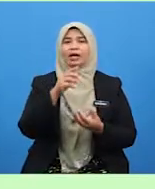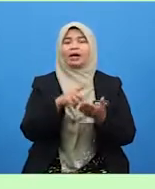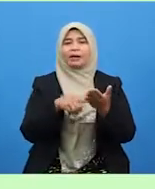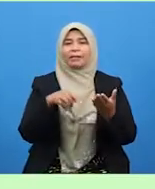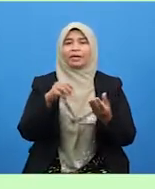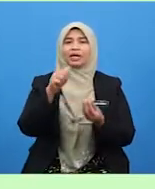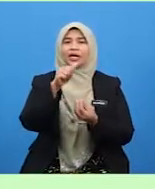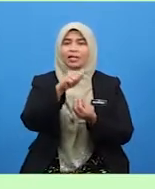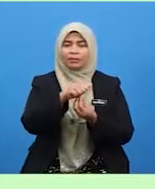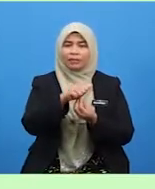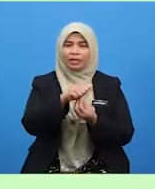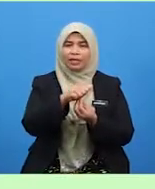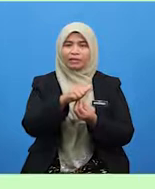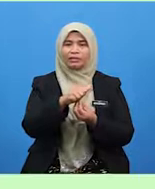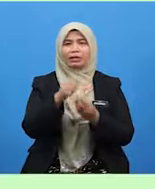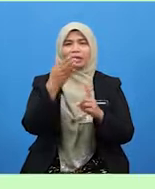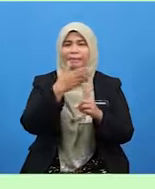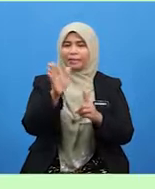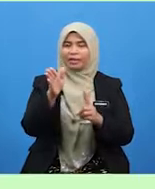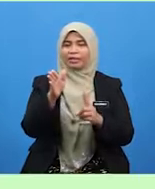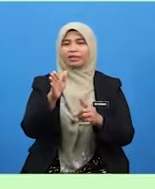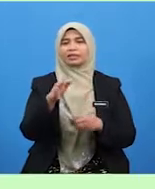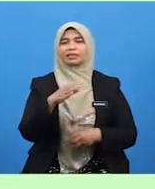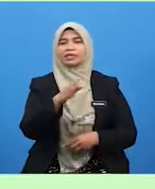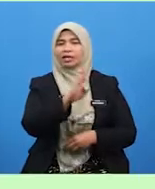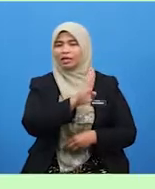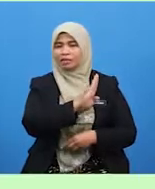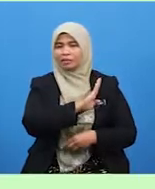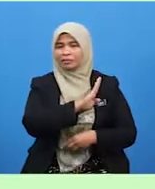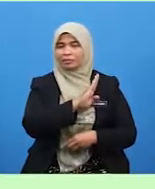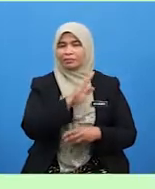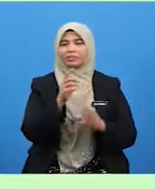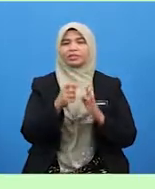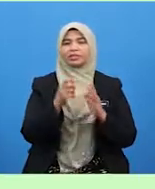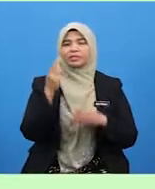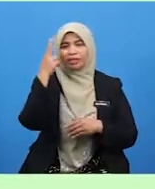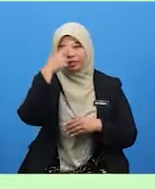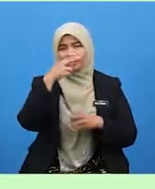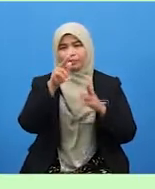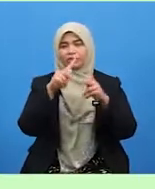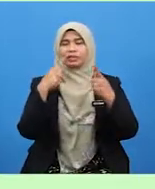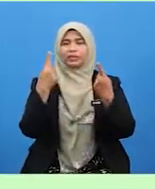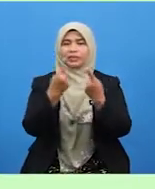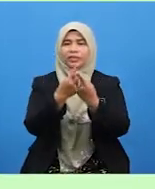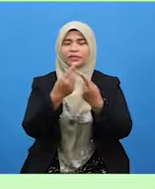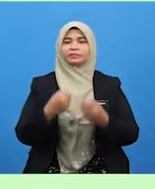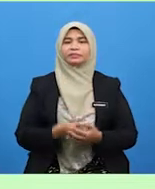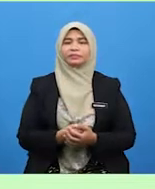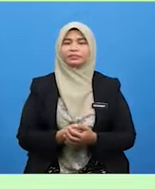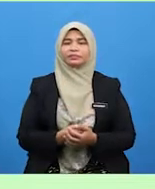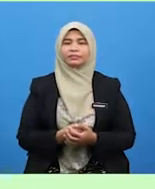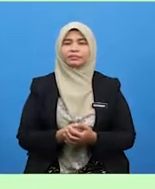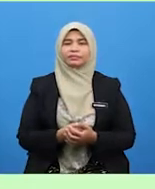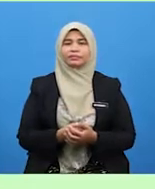apapun akibat sekiranya tidak melaksanakan adab terhadap